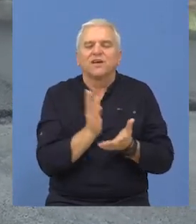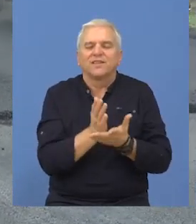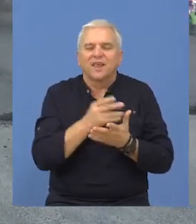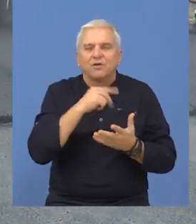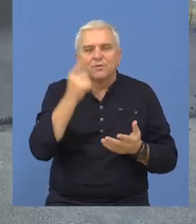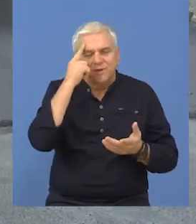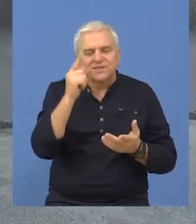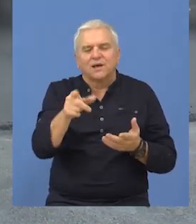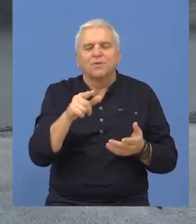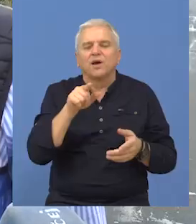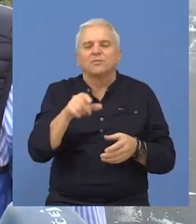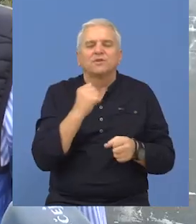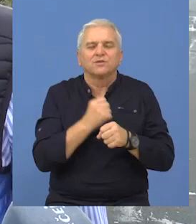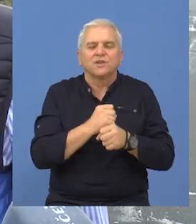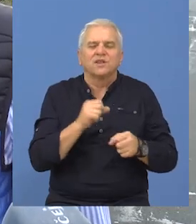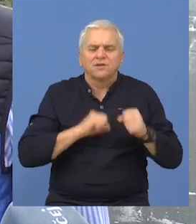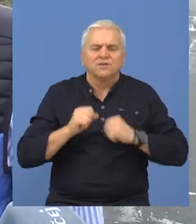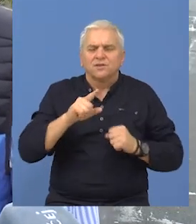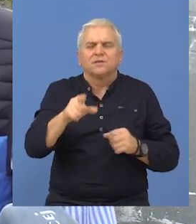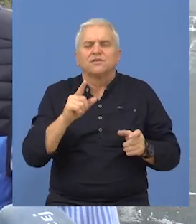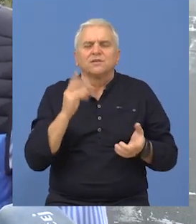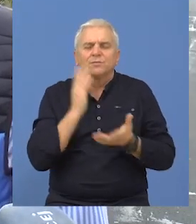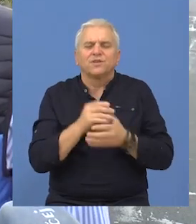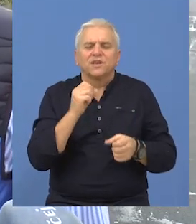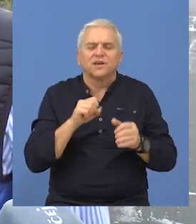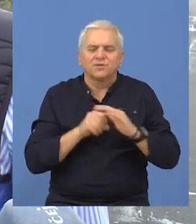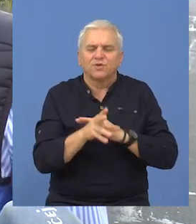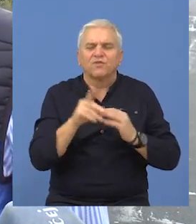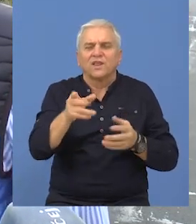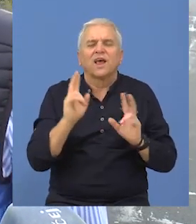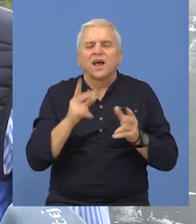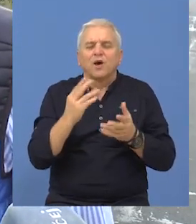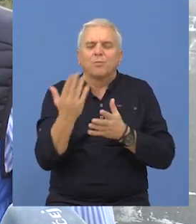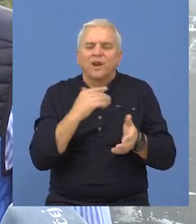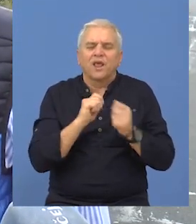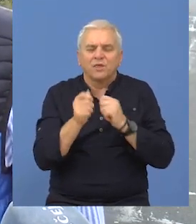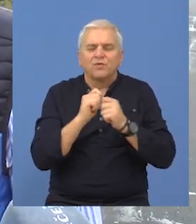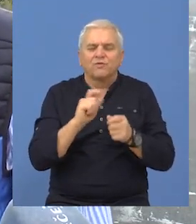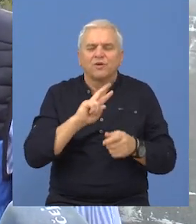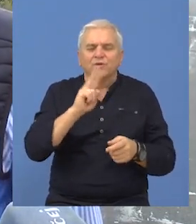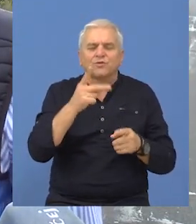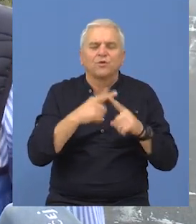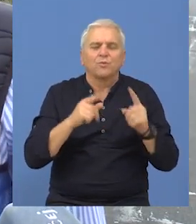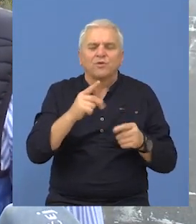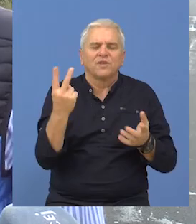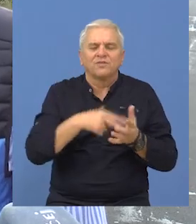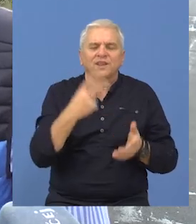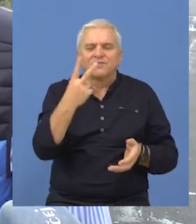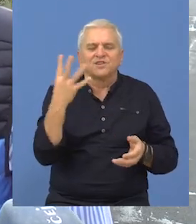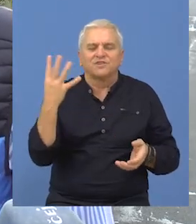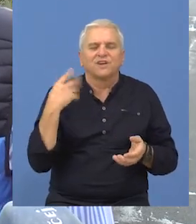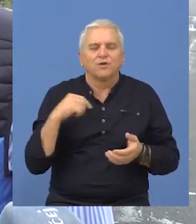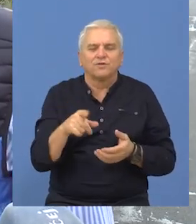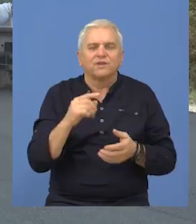To su značajne deonice, ja verujem da ćemo u tome istrajati i da će to biti rađeno na osnovu preliminarnih dogovora u drugoj polovini 2024.